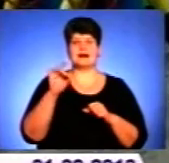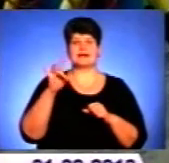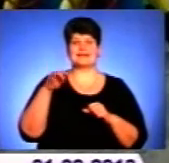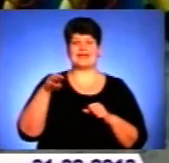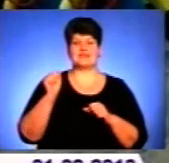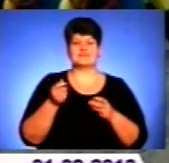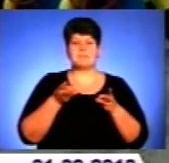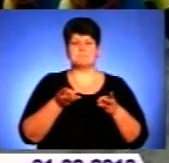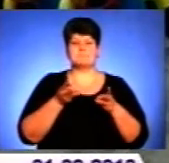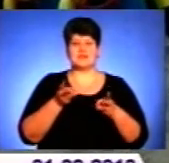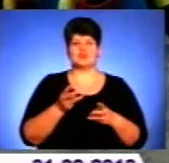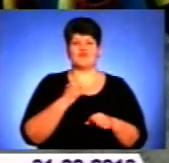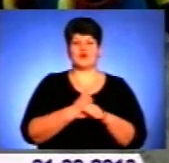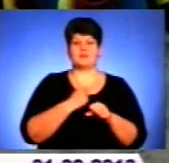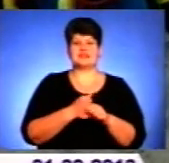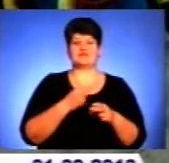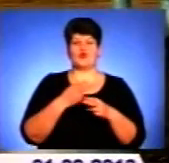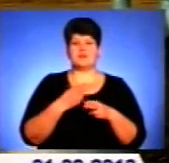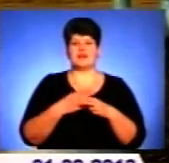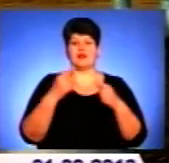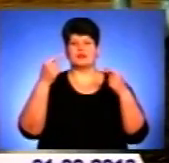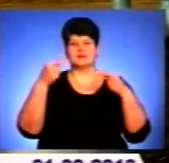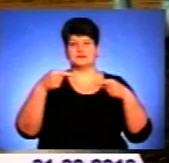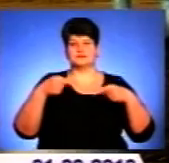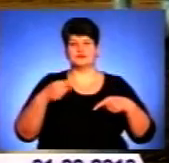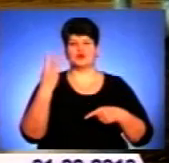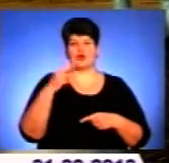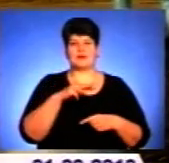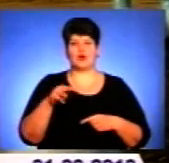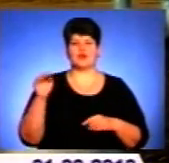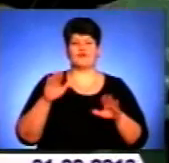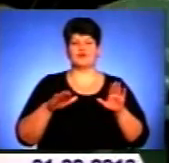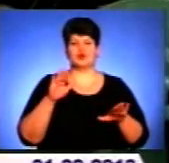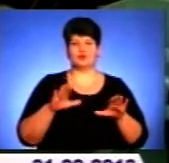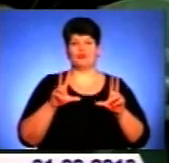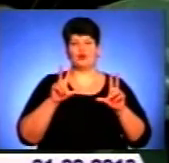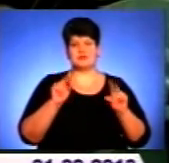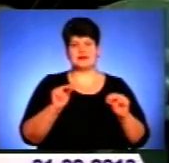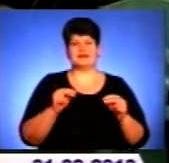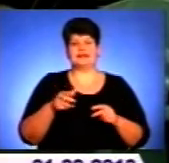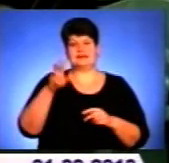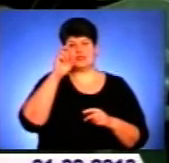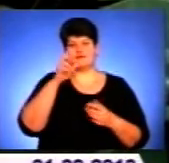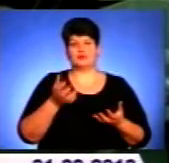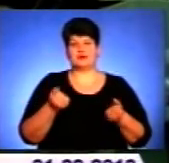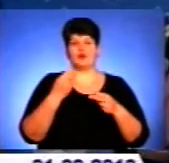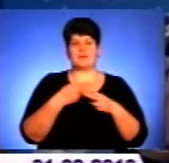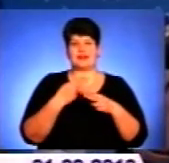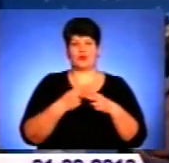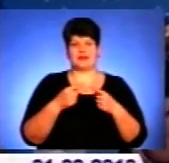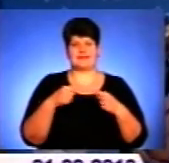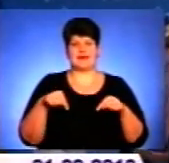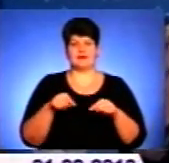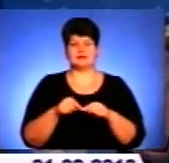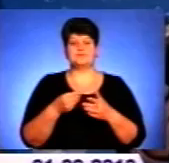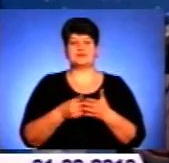роки виробництво металу впало до 33 мільйонів тонн. Президент пообіцяв державну підтримку металургійній галузі. Ціна